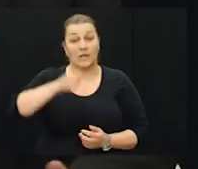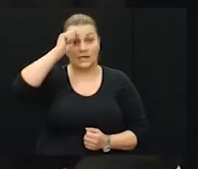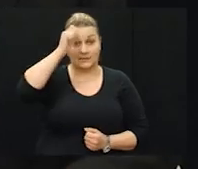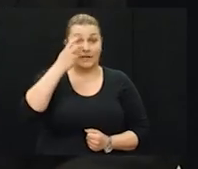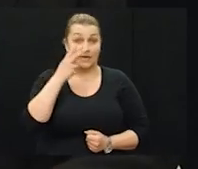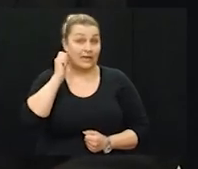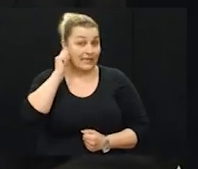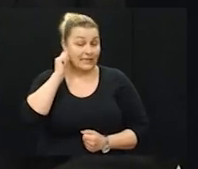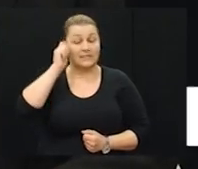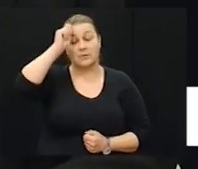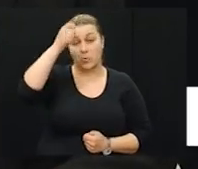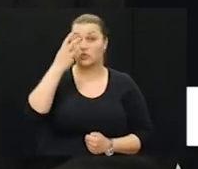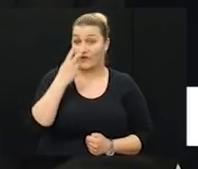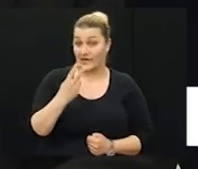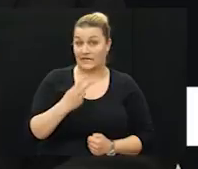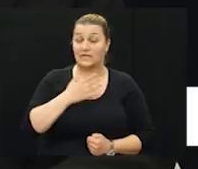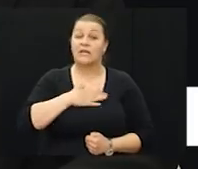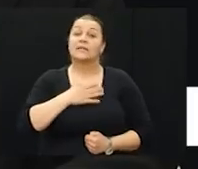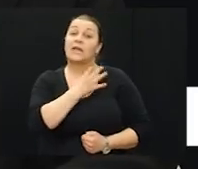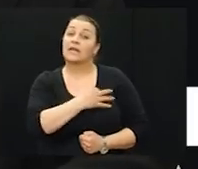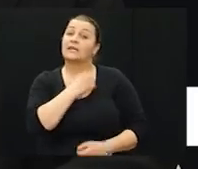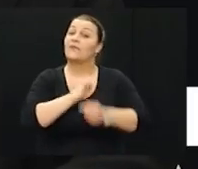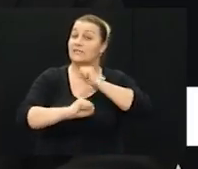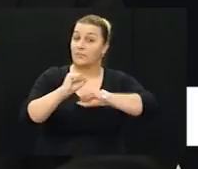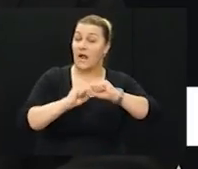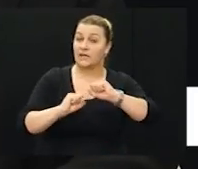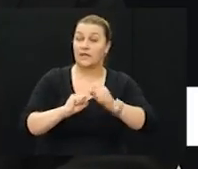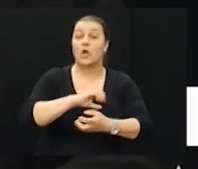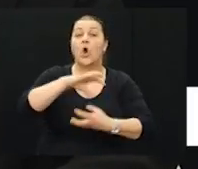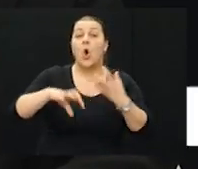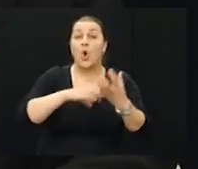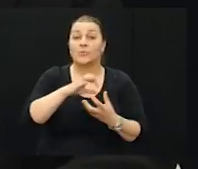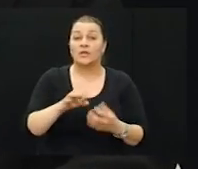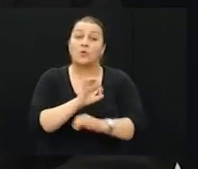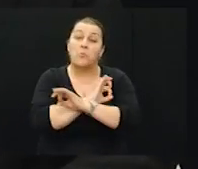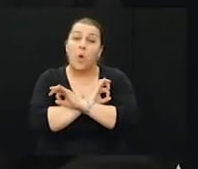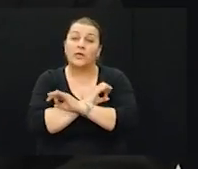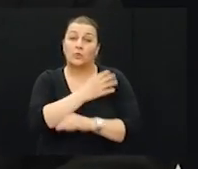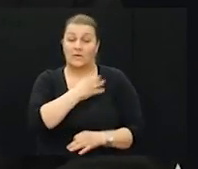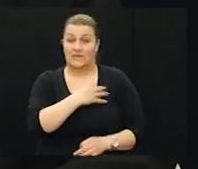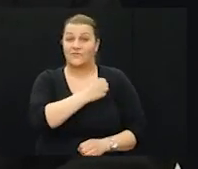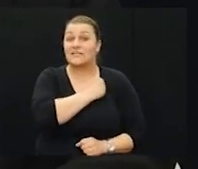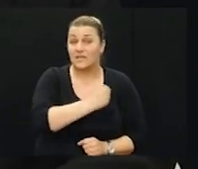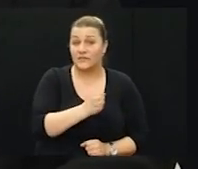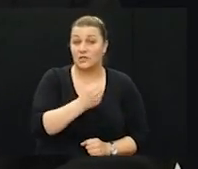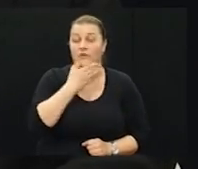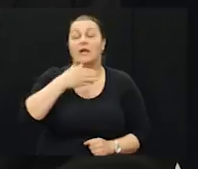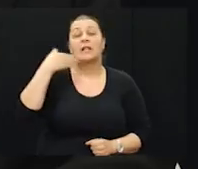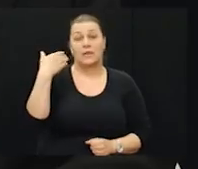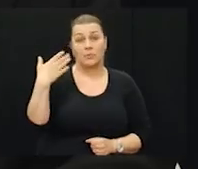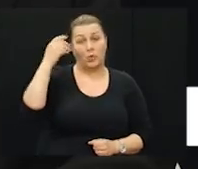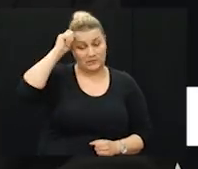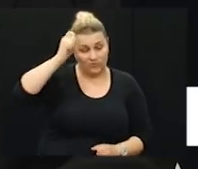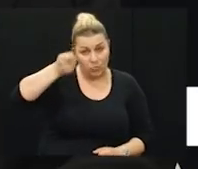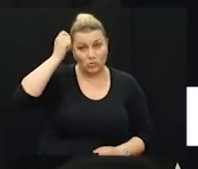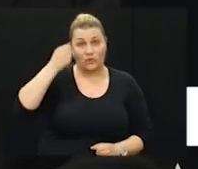Cijene gledateljice, poštovani gledatelji, dragi hrvatski branitelji, obitelji poglednjih hrvatskih vitezova, Lijep pozdrav, poštovanje,